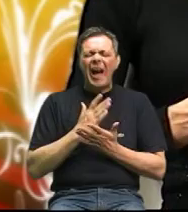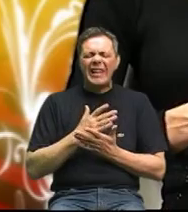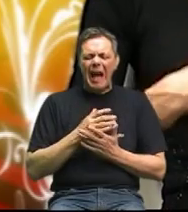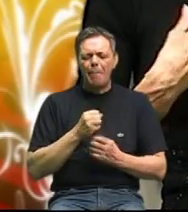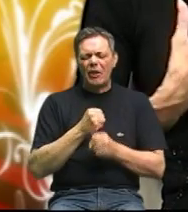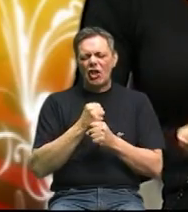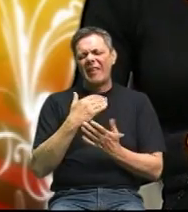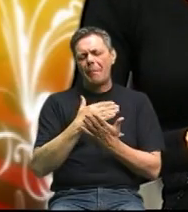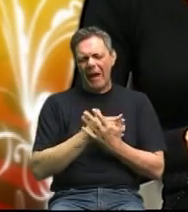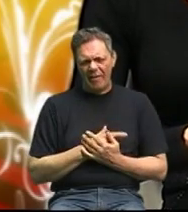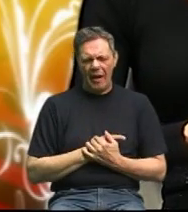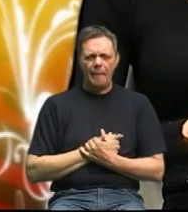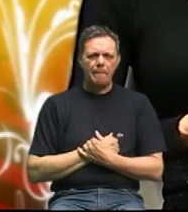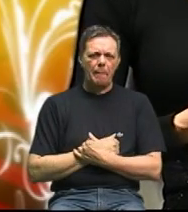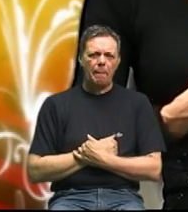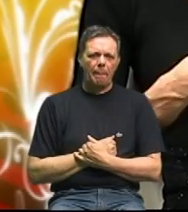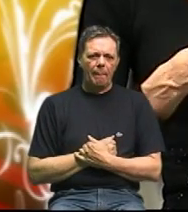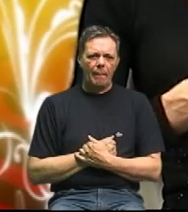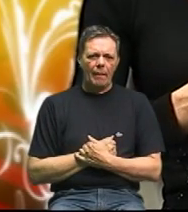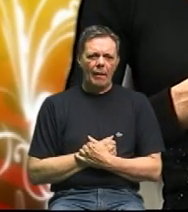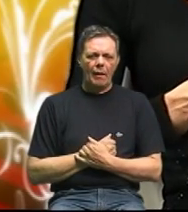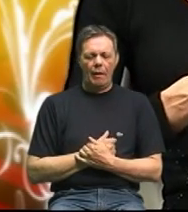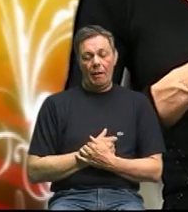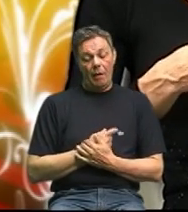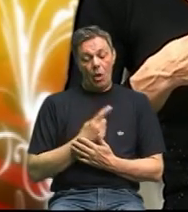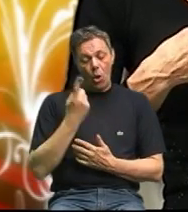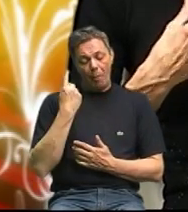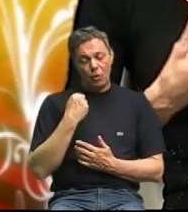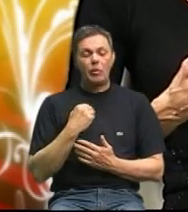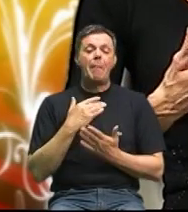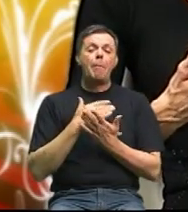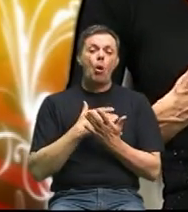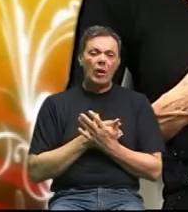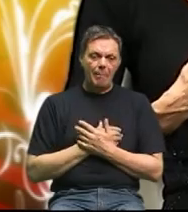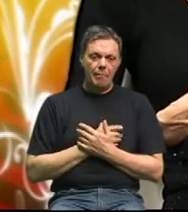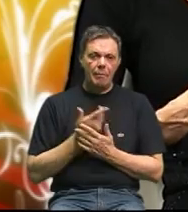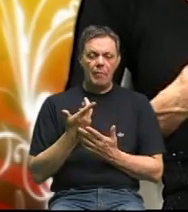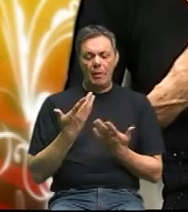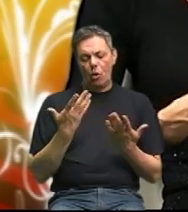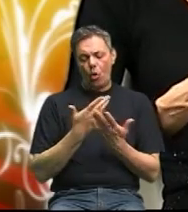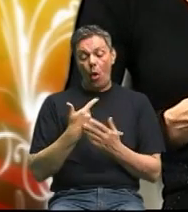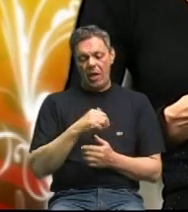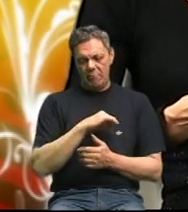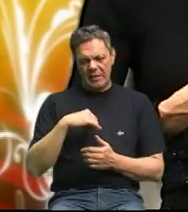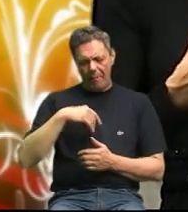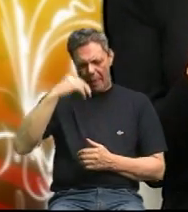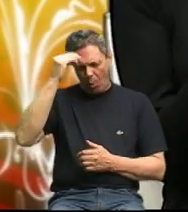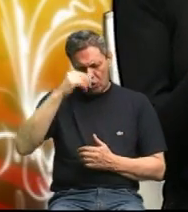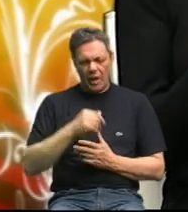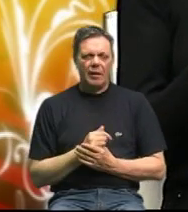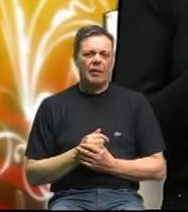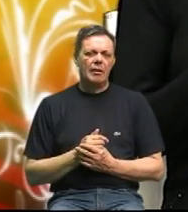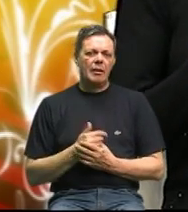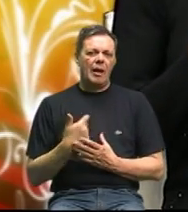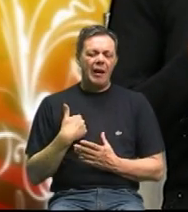tako se teško žije ali program koji koji nauči jest ljudi da ja kad